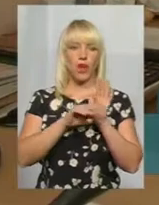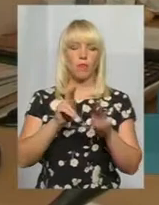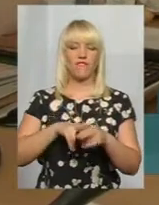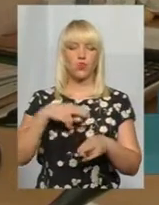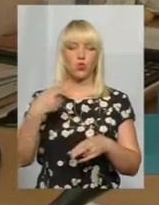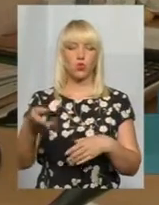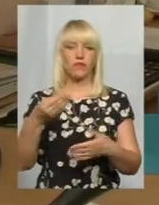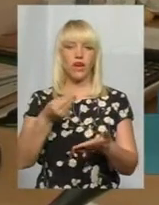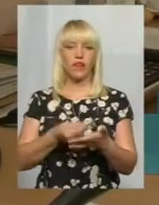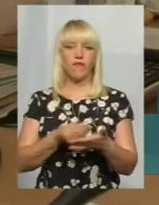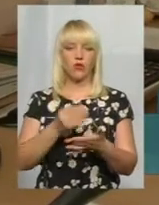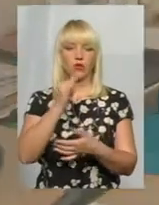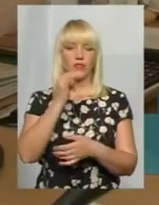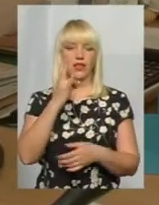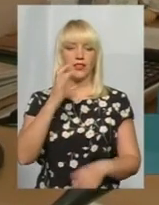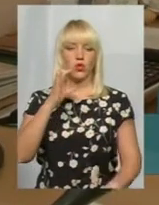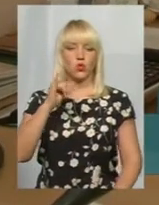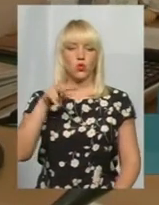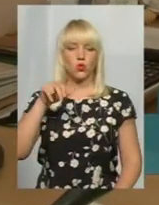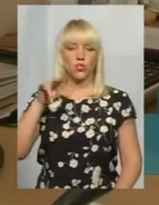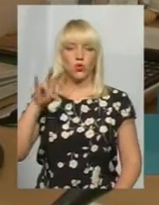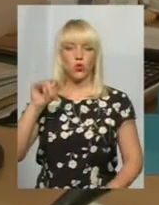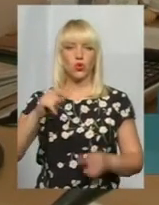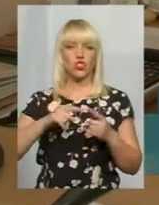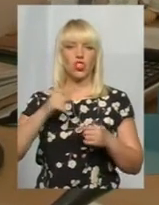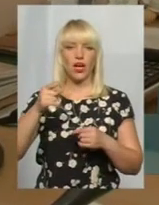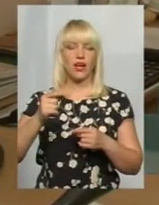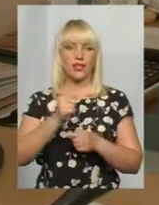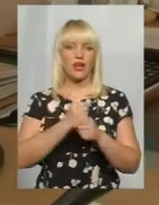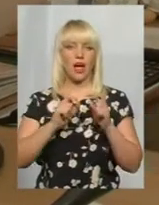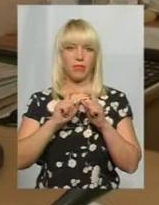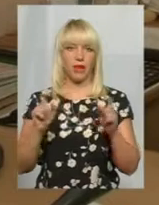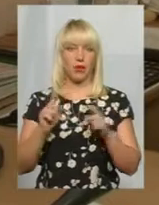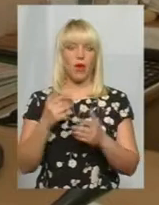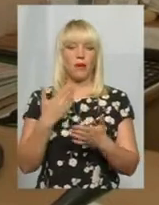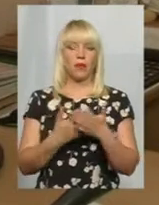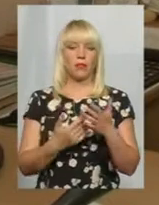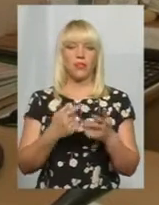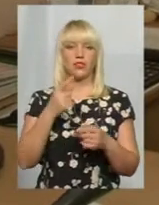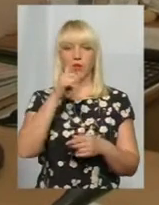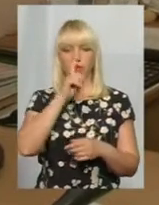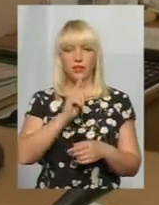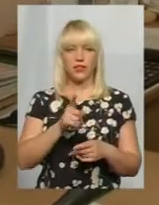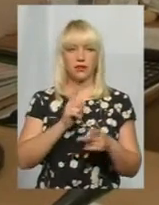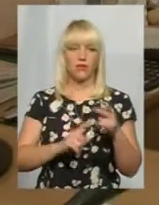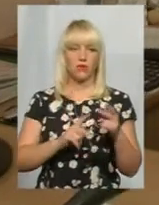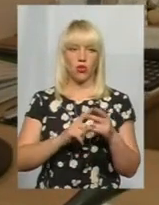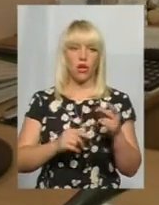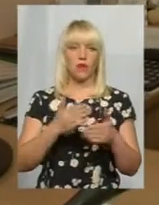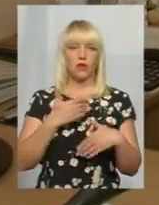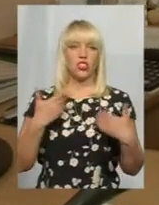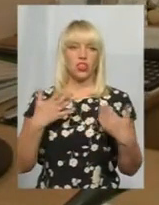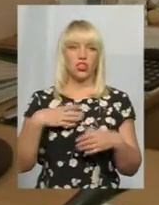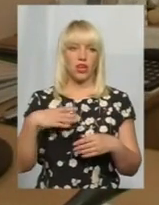вартості інсулінів через аптеки. Приблизно місяць-півтора ми чекаємо грошей від держави. І